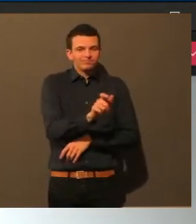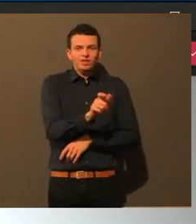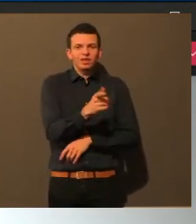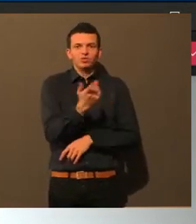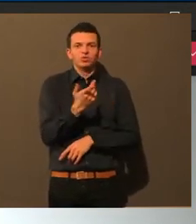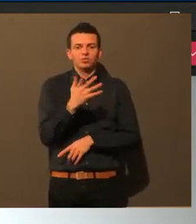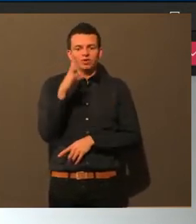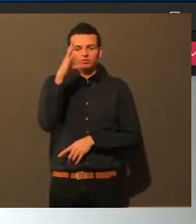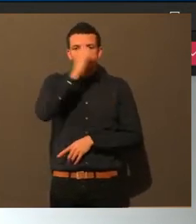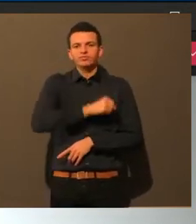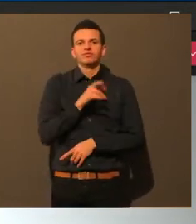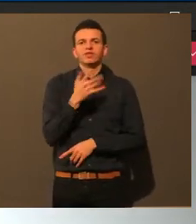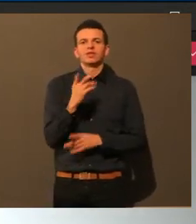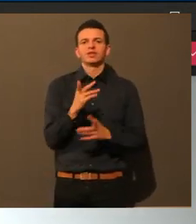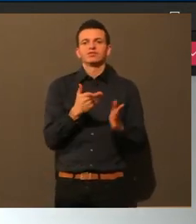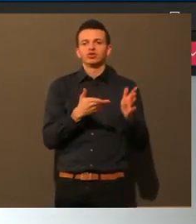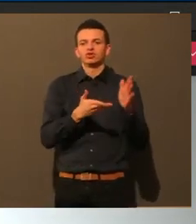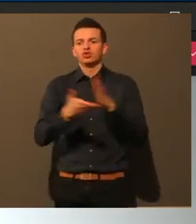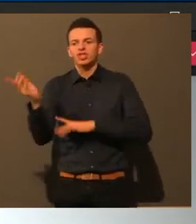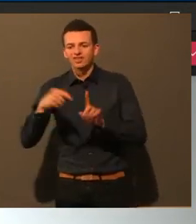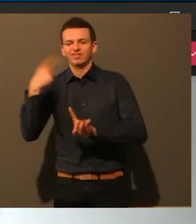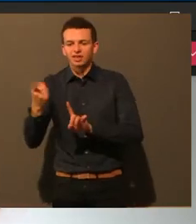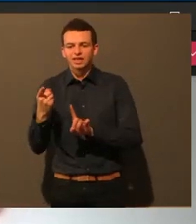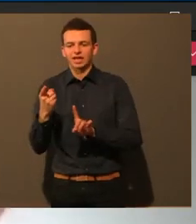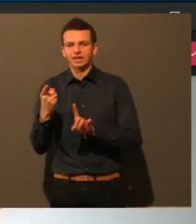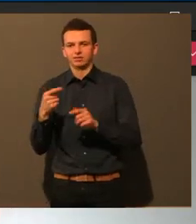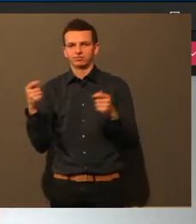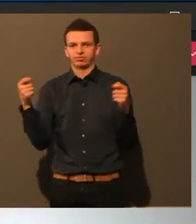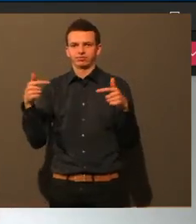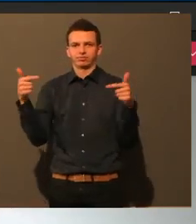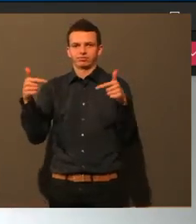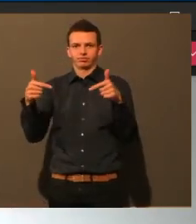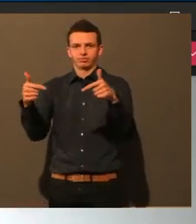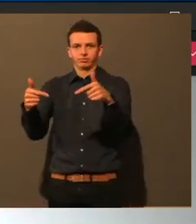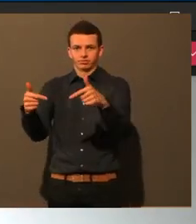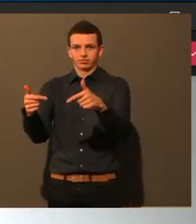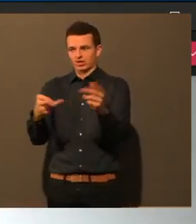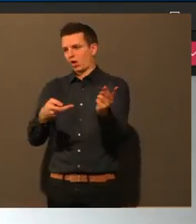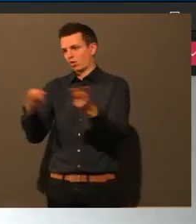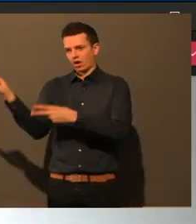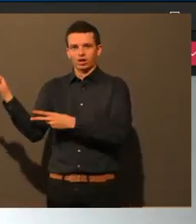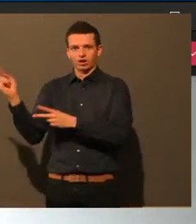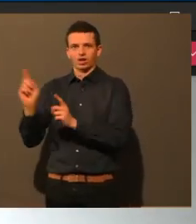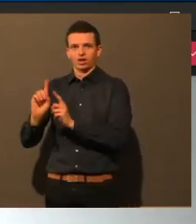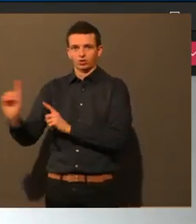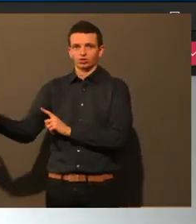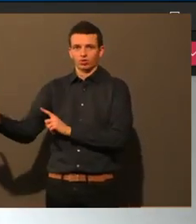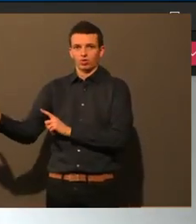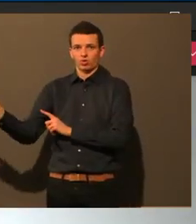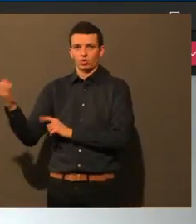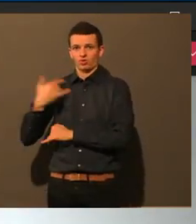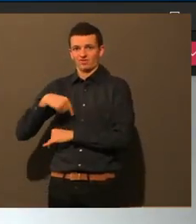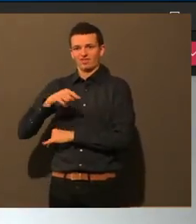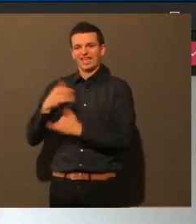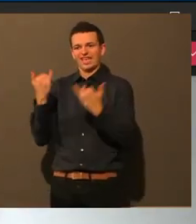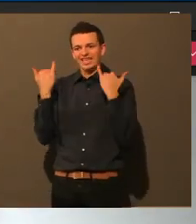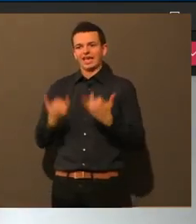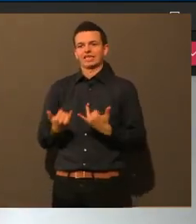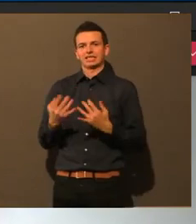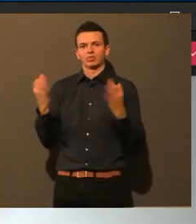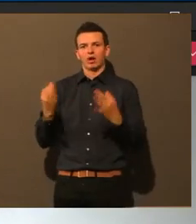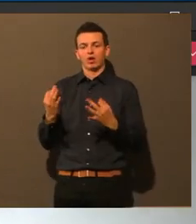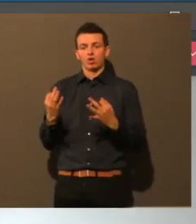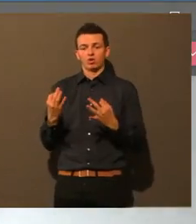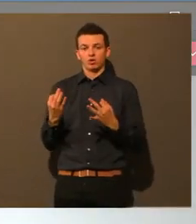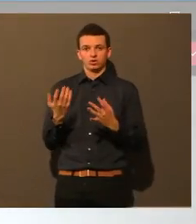aufnimmt und dann möglichst schnell darüber nachdenkt, ob auch eine Krankenhausbehandlung erforderlich ist. Das ist das, was tatsächlich erforderlich ist bei der